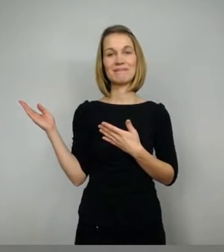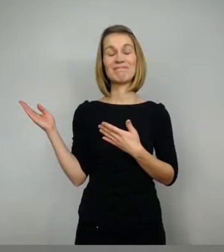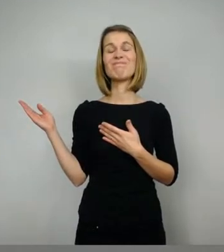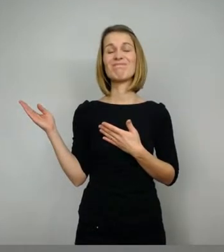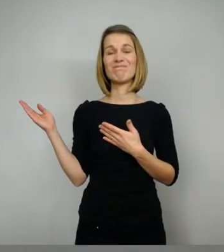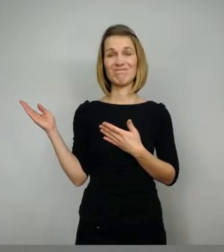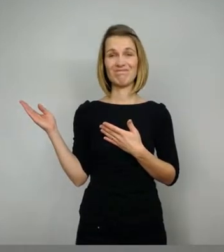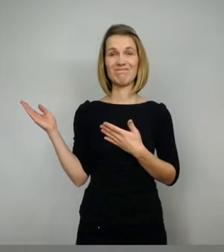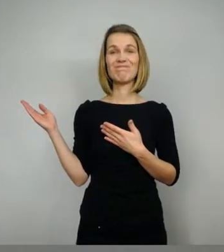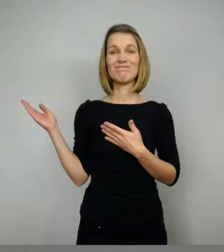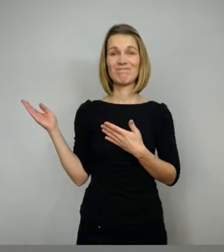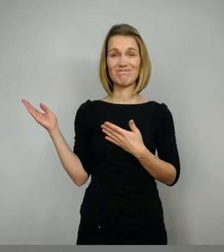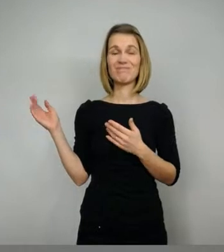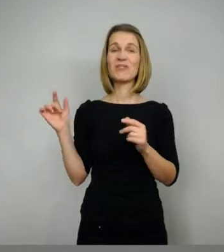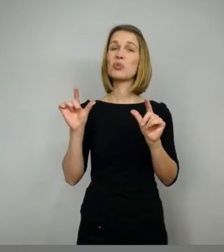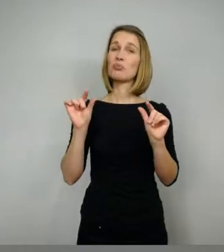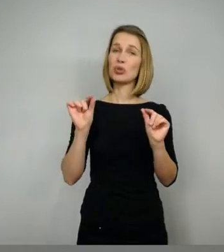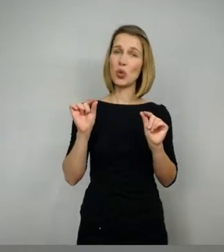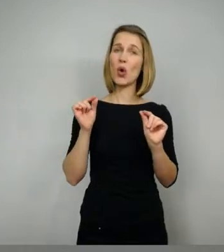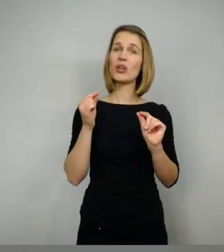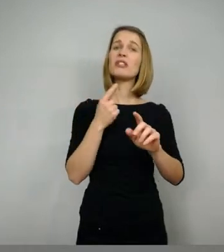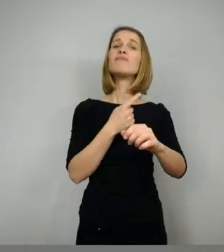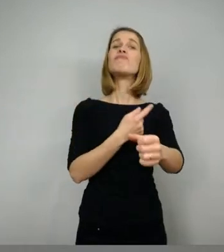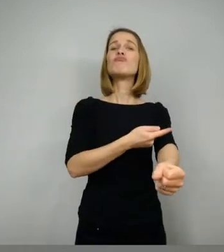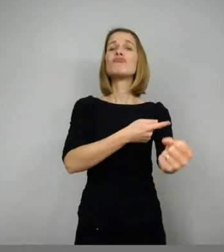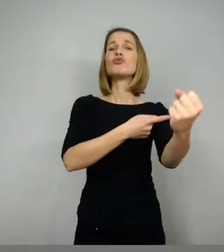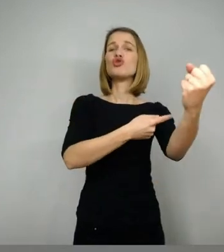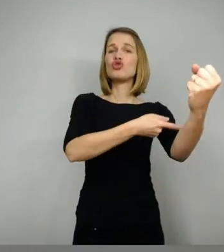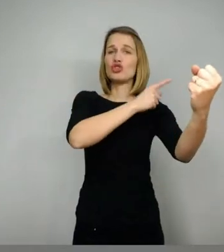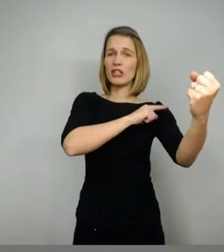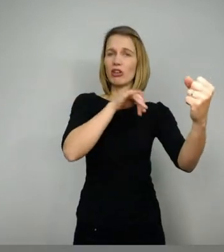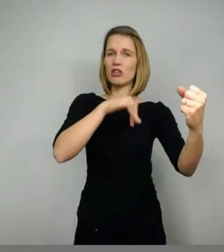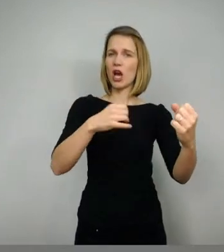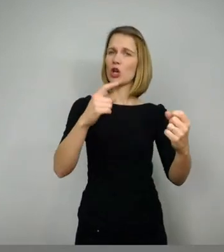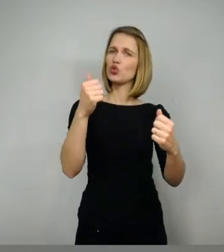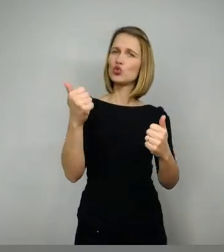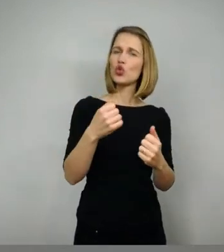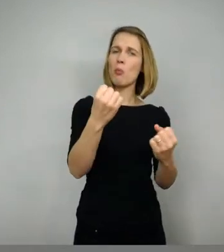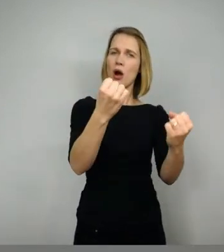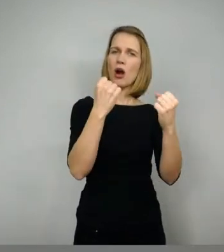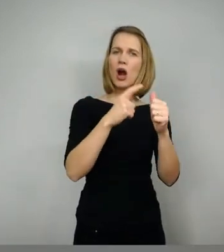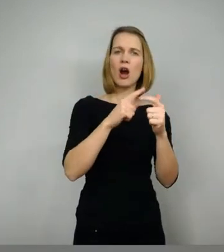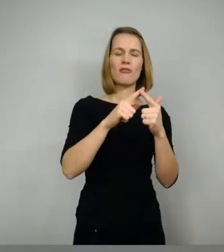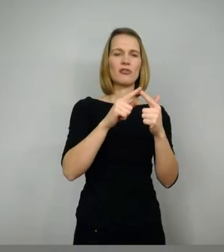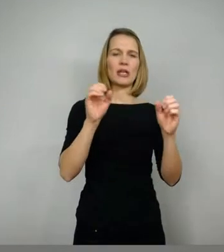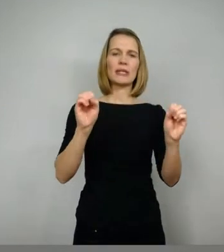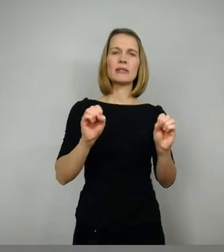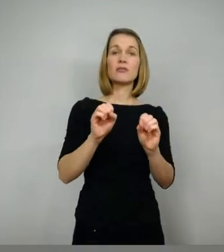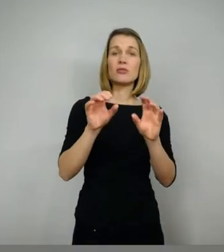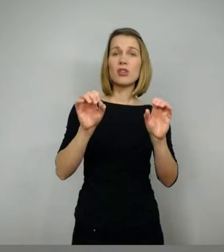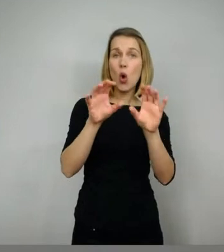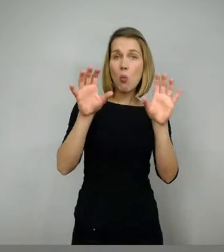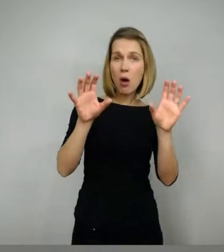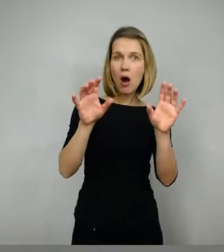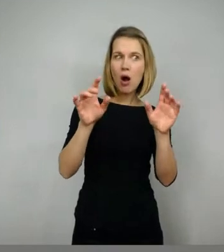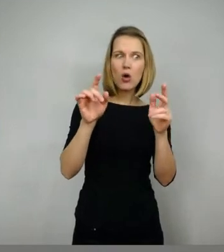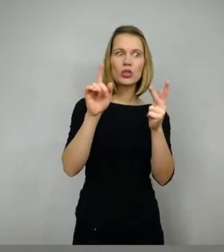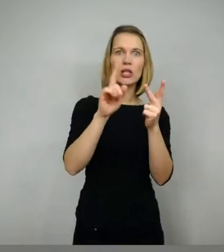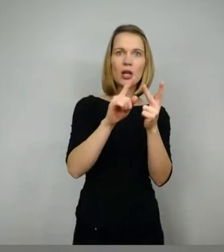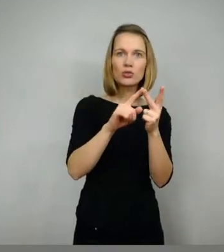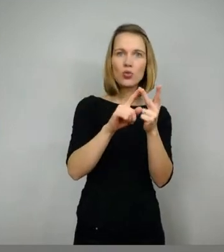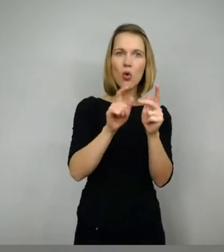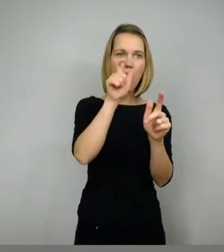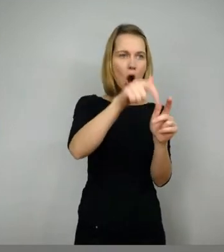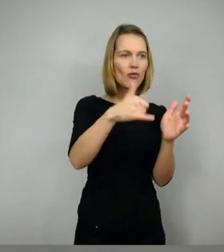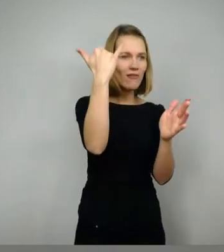Also Siegfried hat eine unglaubliche Superkraft. Er ist nicht nur stark, er hat seine Zauberdinge, sondern er ist auch noch unverwundbar. Bis auf